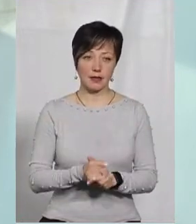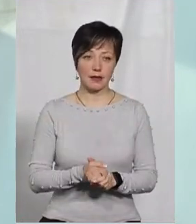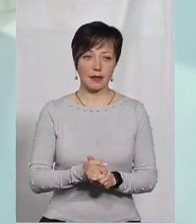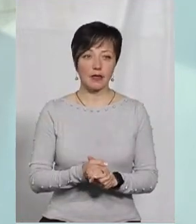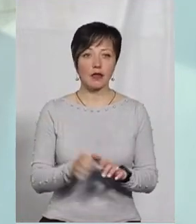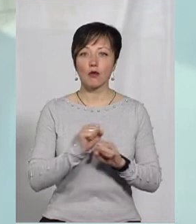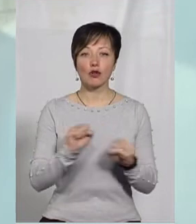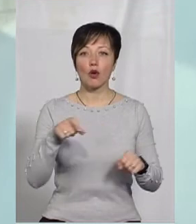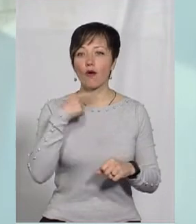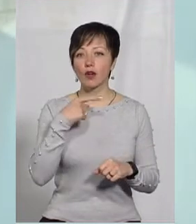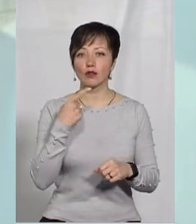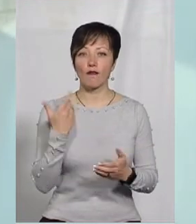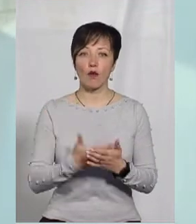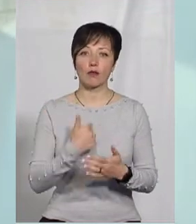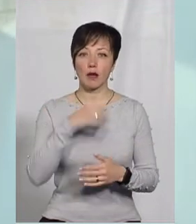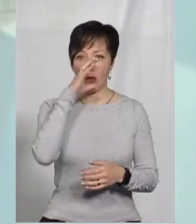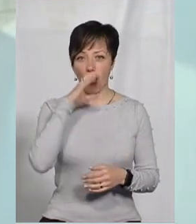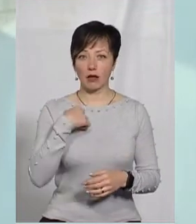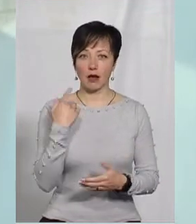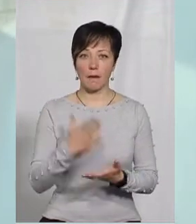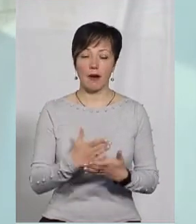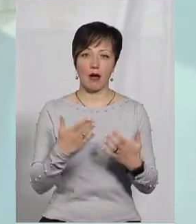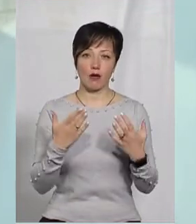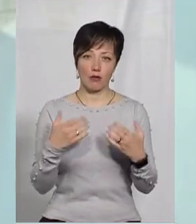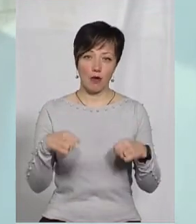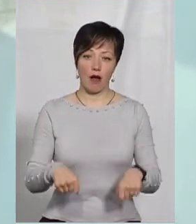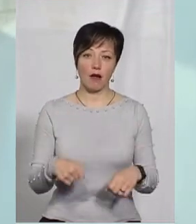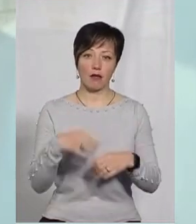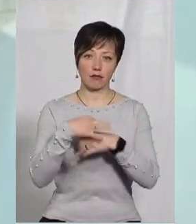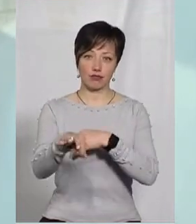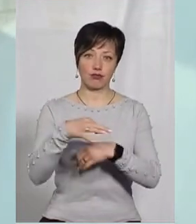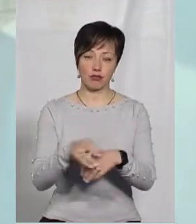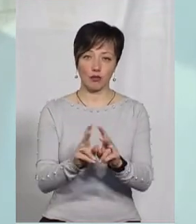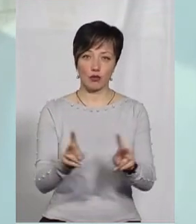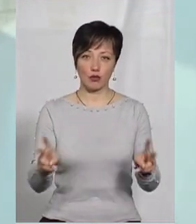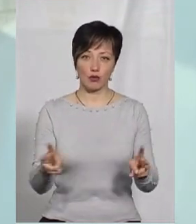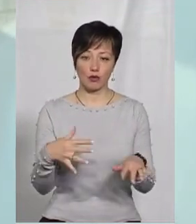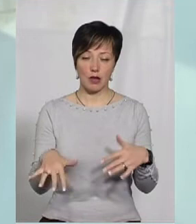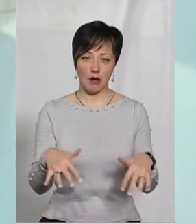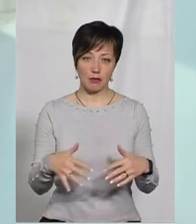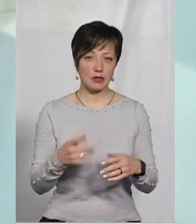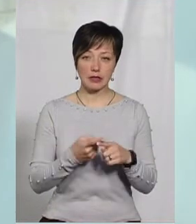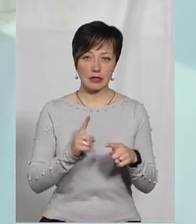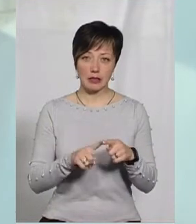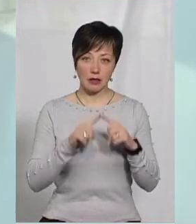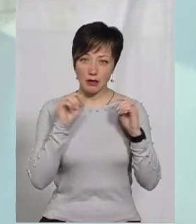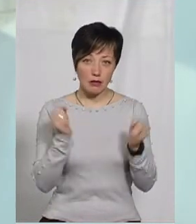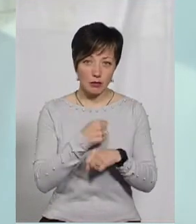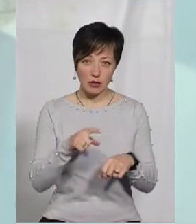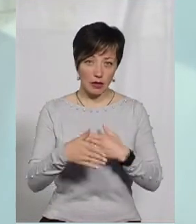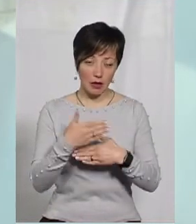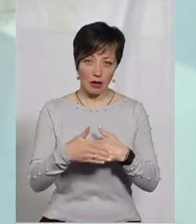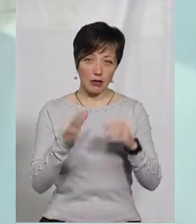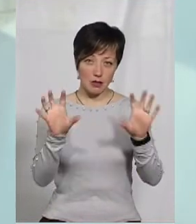тут не можна говорити, що мені погано, я маю зігнати злість на комусь, на тому, хто слабший за тебе. Це недопустимо, це